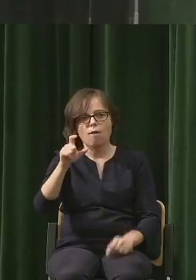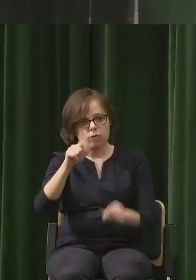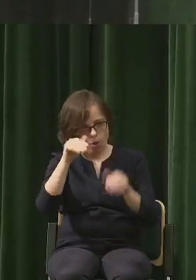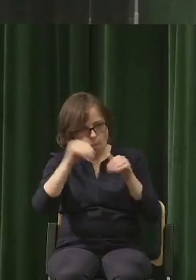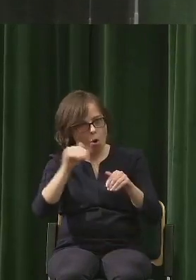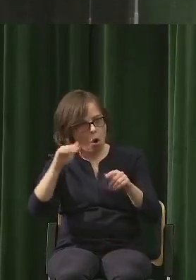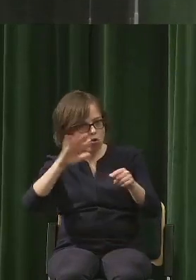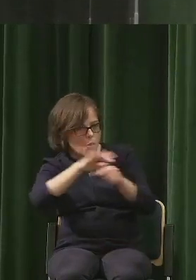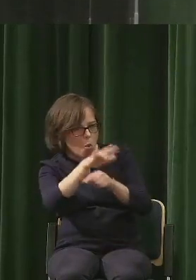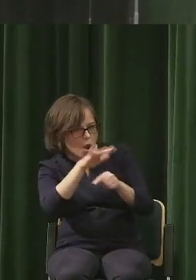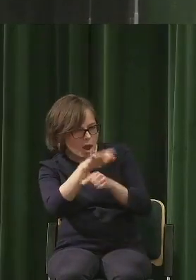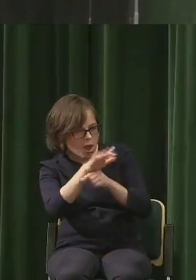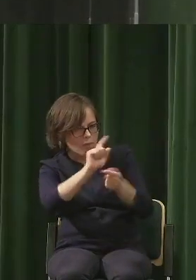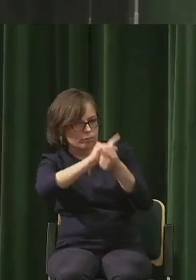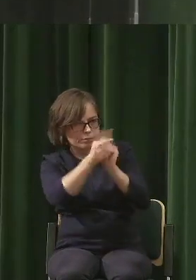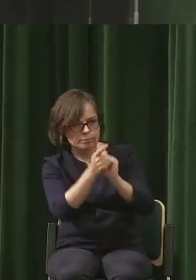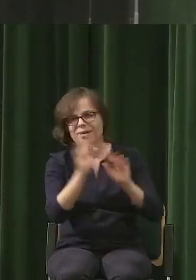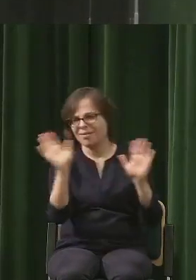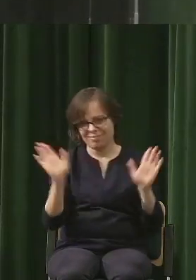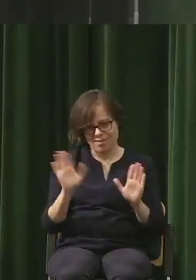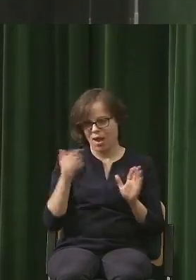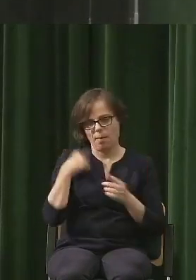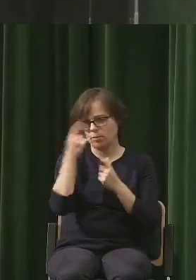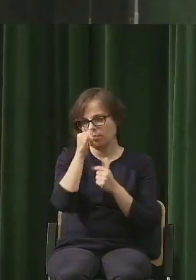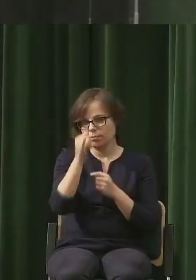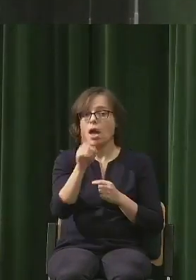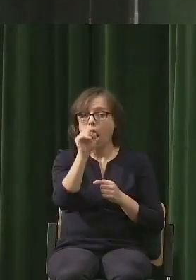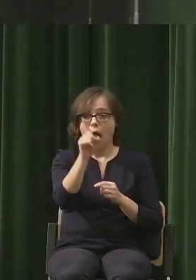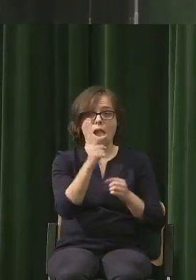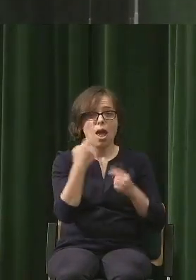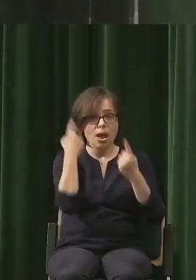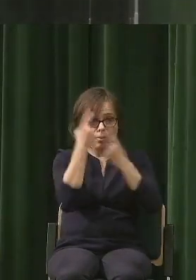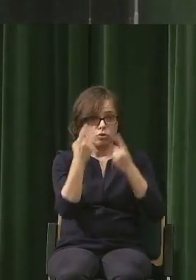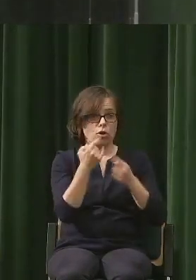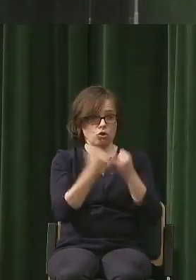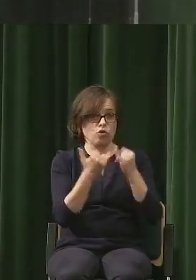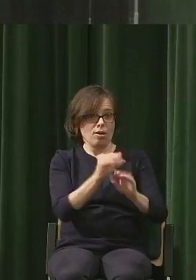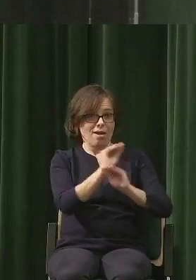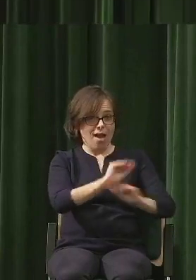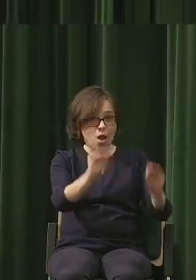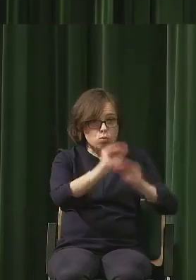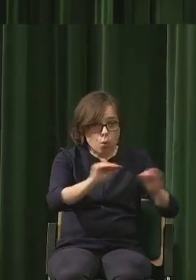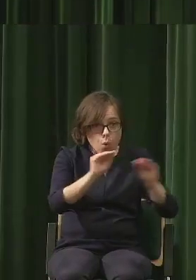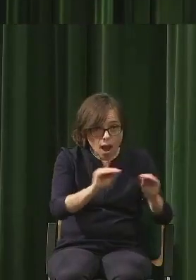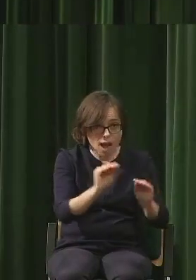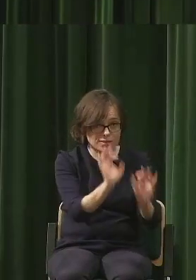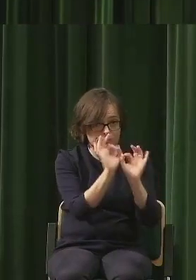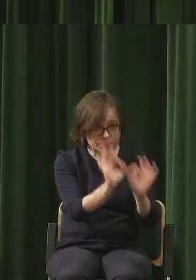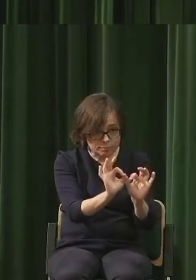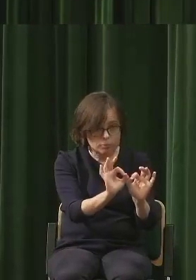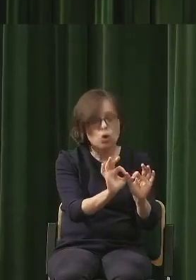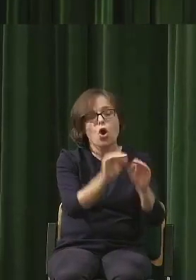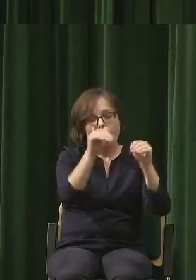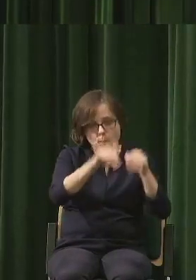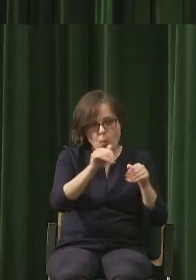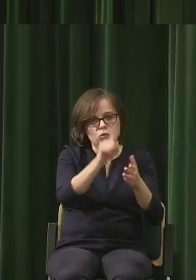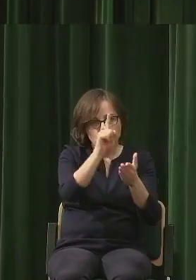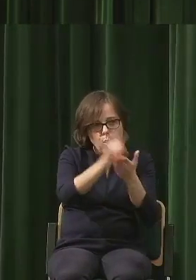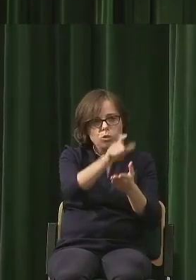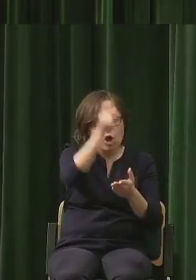kompletnie zmienić, natomiast myślę, że edukacją można bardzo wiele elementów altruizmu wprowadzić do tego